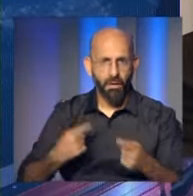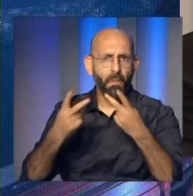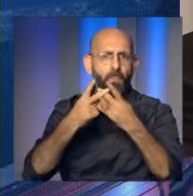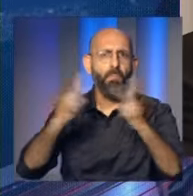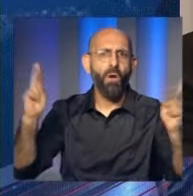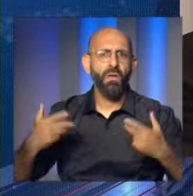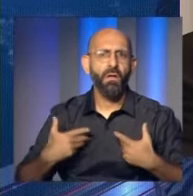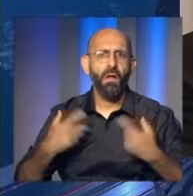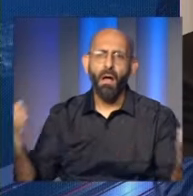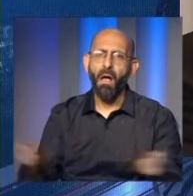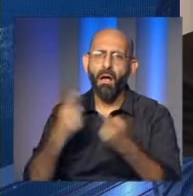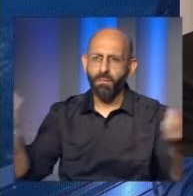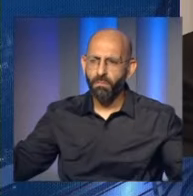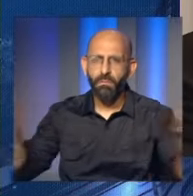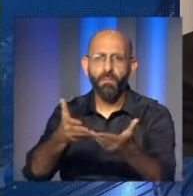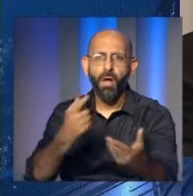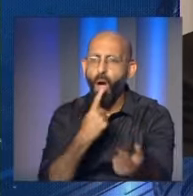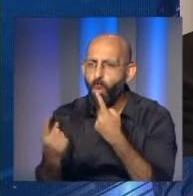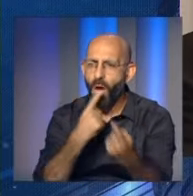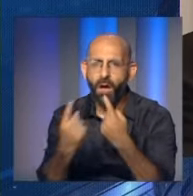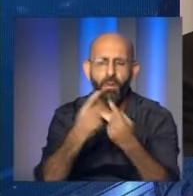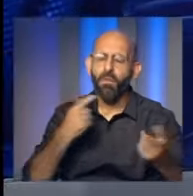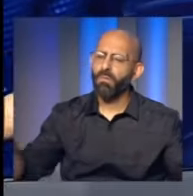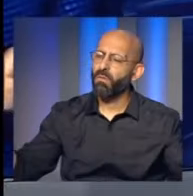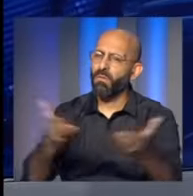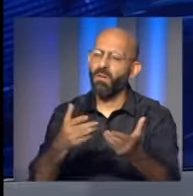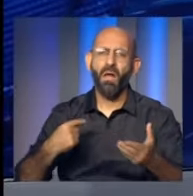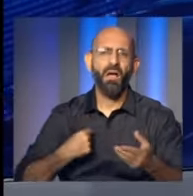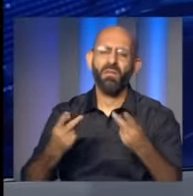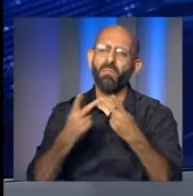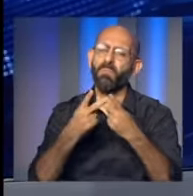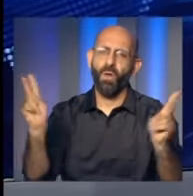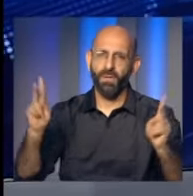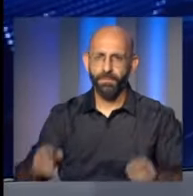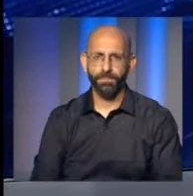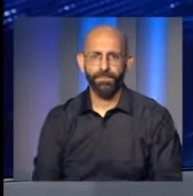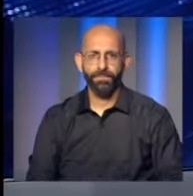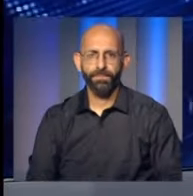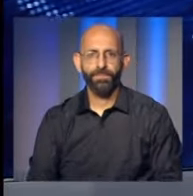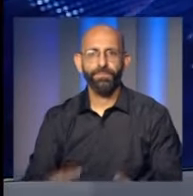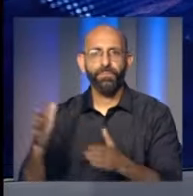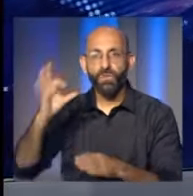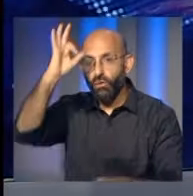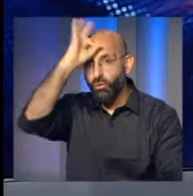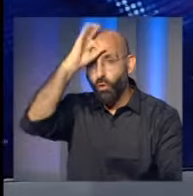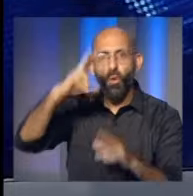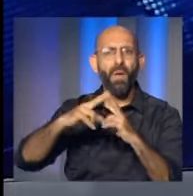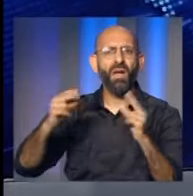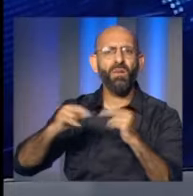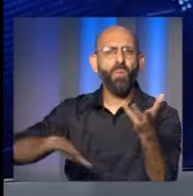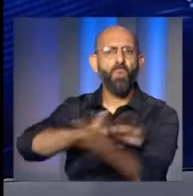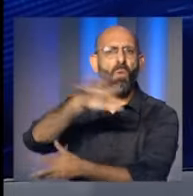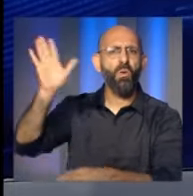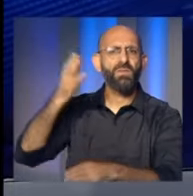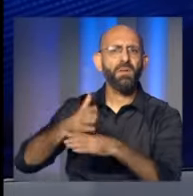أنهم تمنوا علي استبدال الحوار بالتشاور فلم أمانع ميدانيا في الجنوب الوضع على